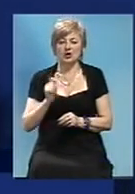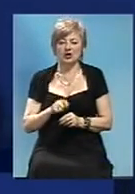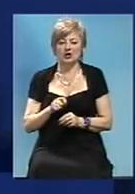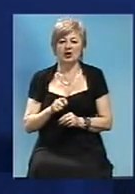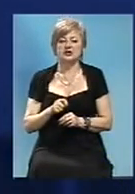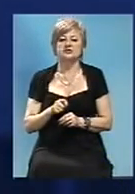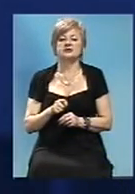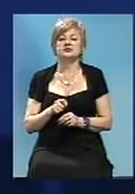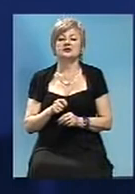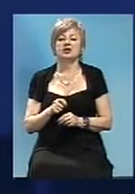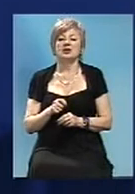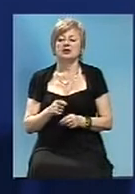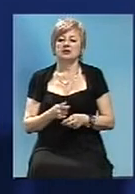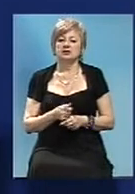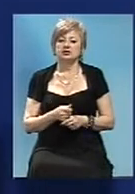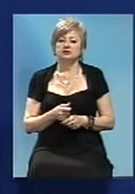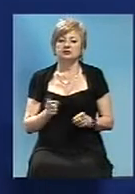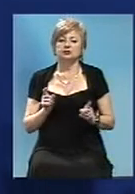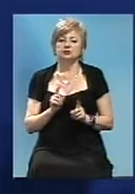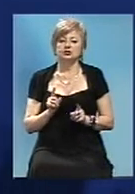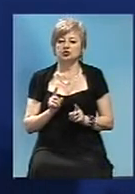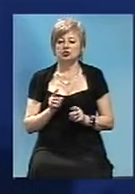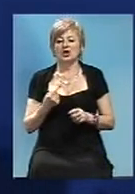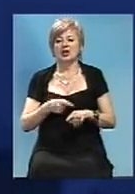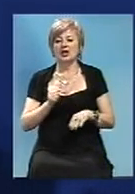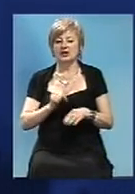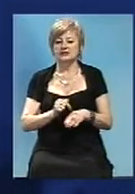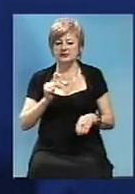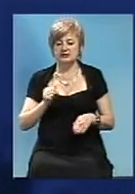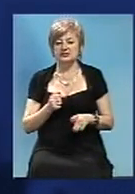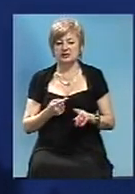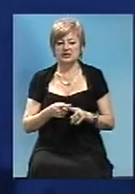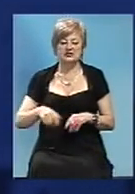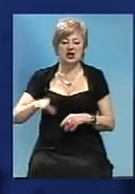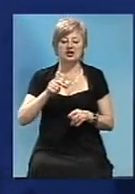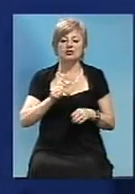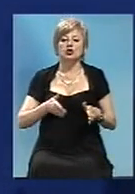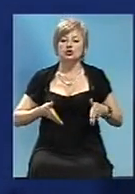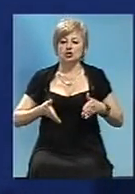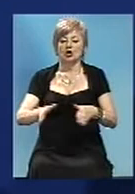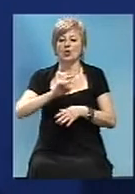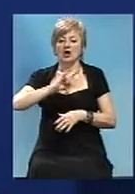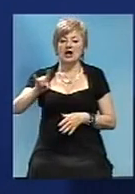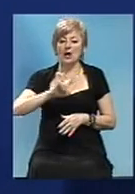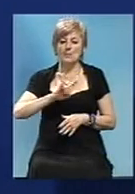сфері комунікації. Це стосується реконструкції доріг, аеропортів,